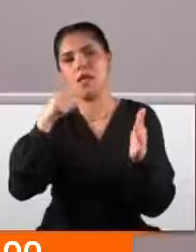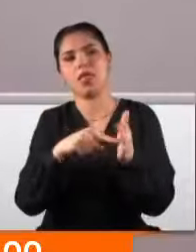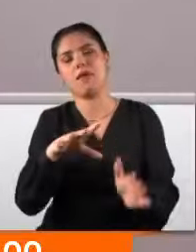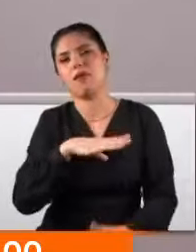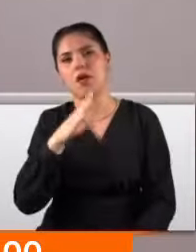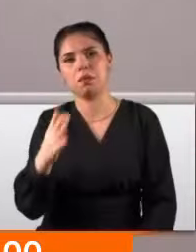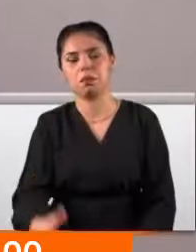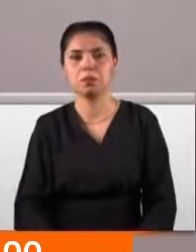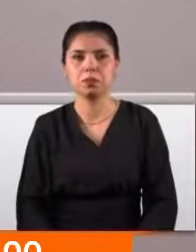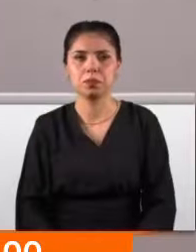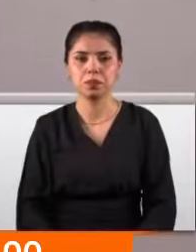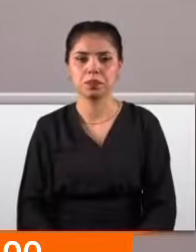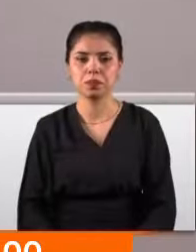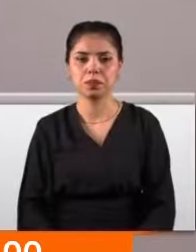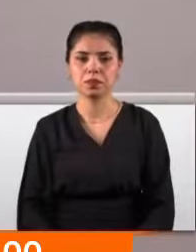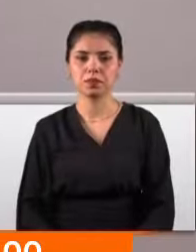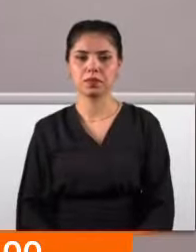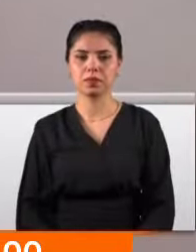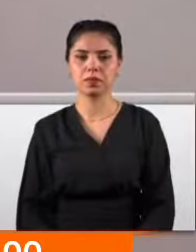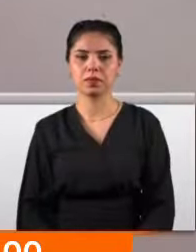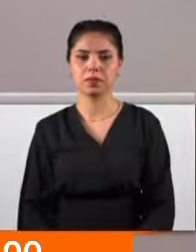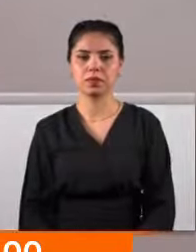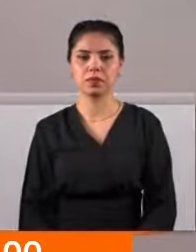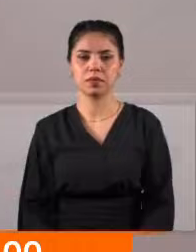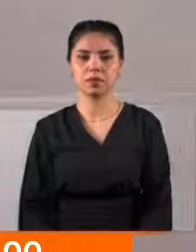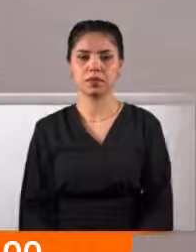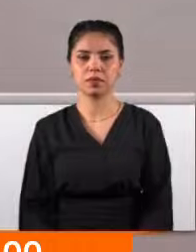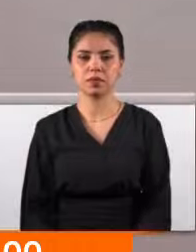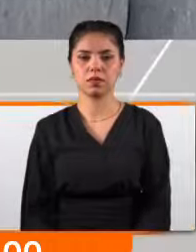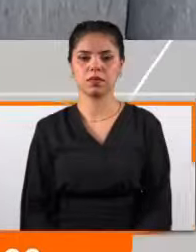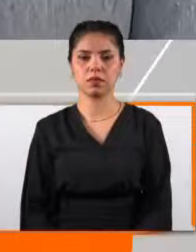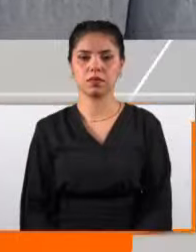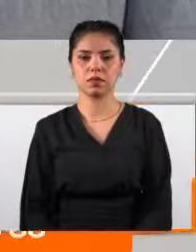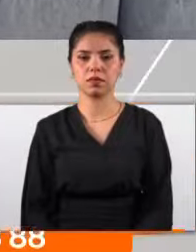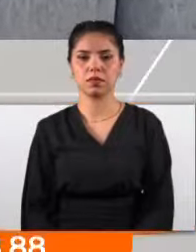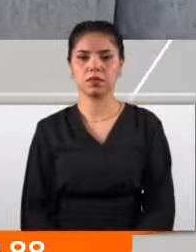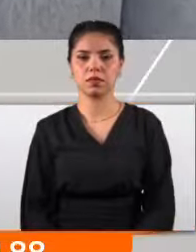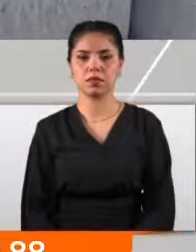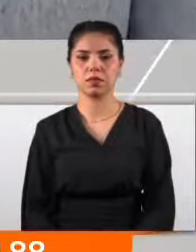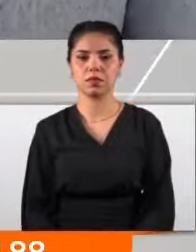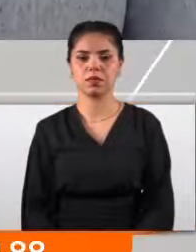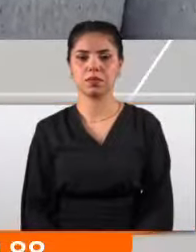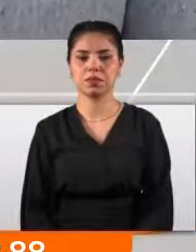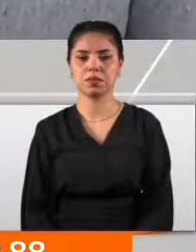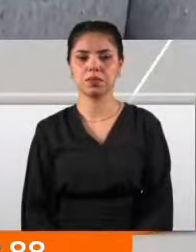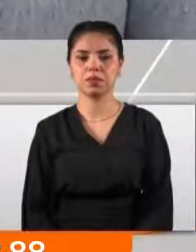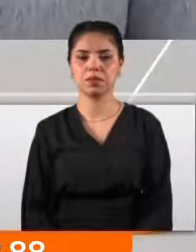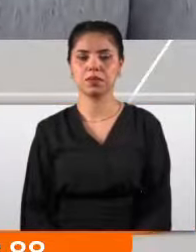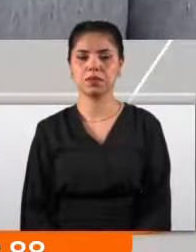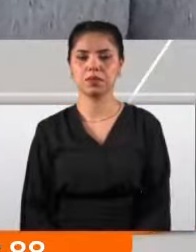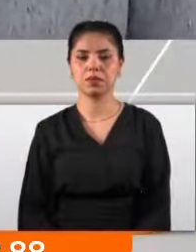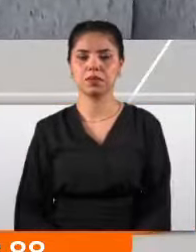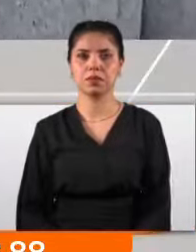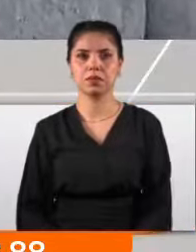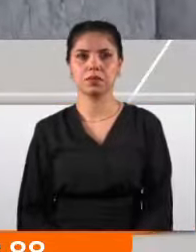Bence gayet iyi olacak ve hem devlet okullarıyla da aynı tornahta gitmiş olacağız. Fırsat eşitsizliğini ortadan kaldırdığını düşünüyorum.